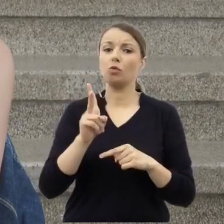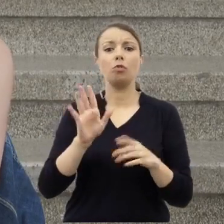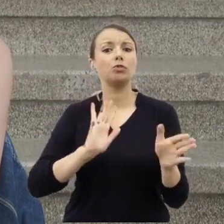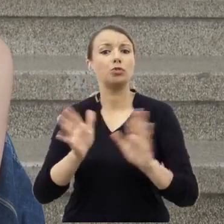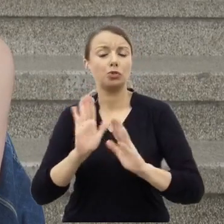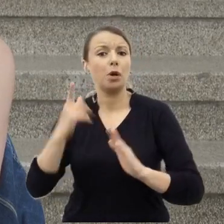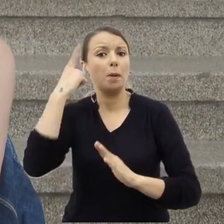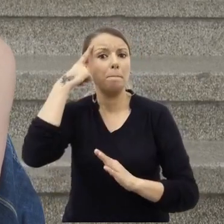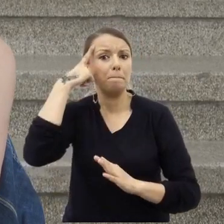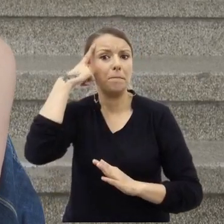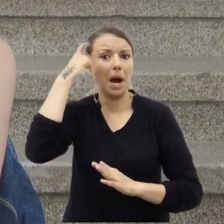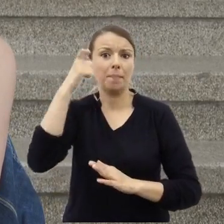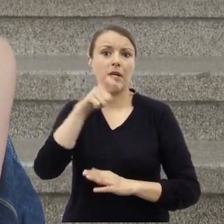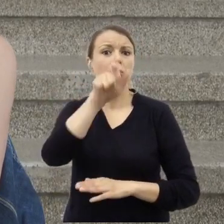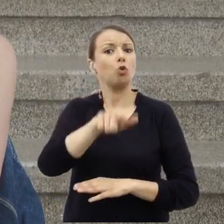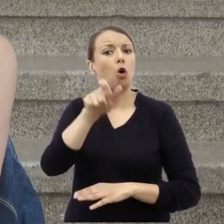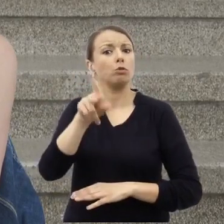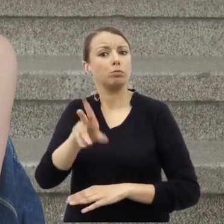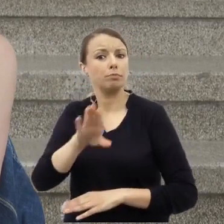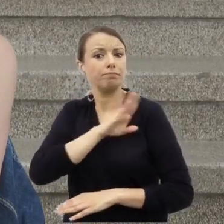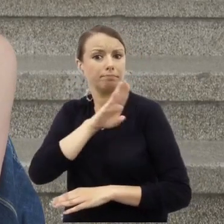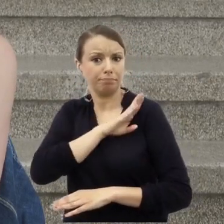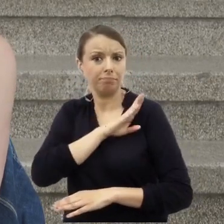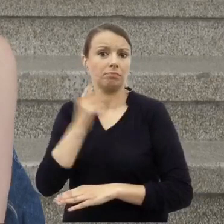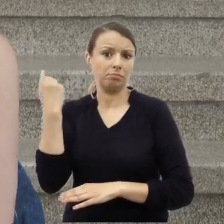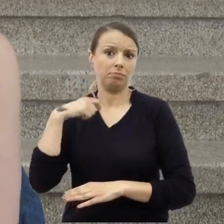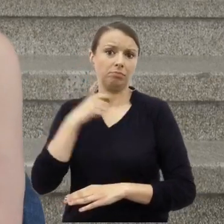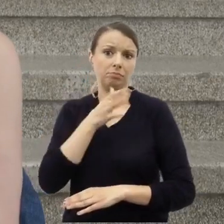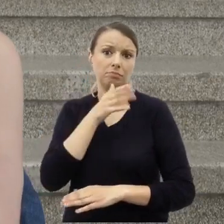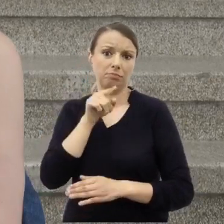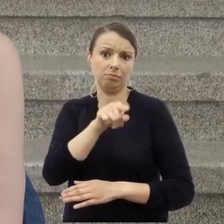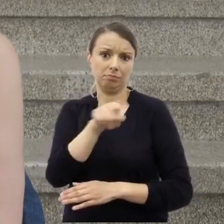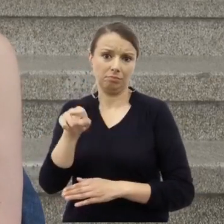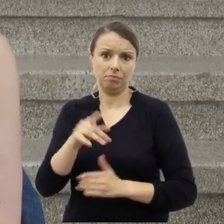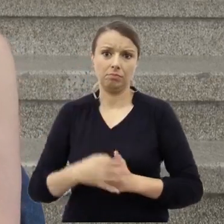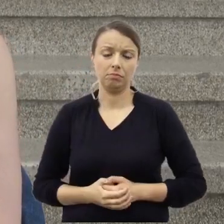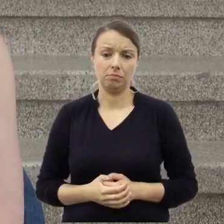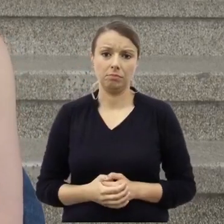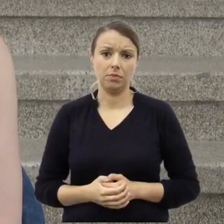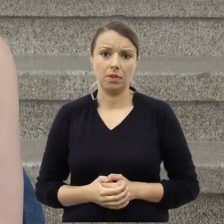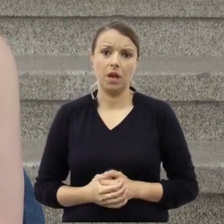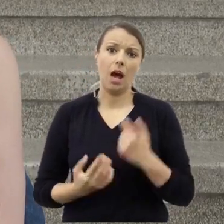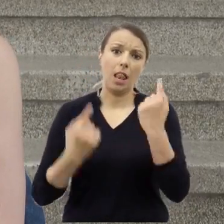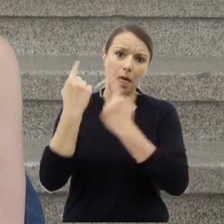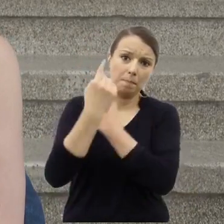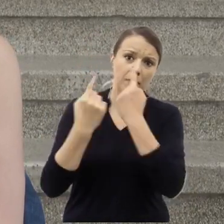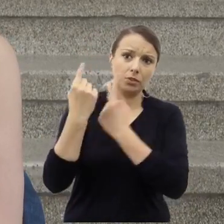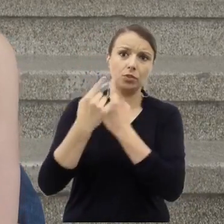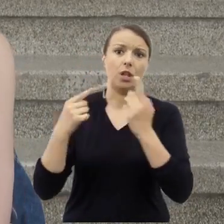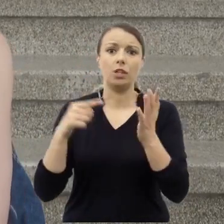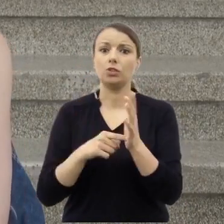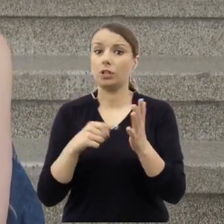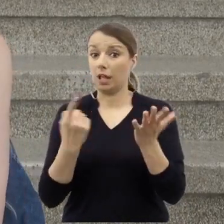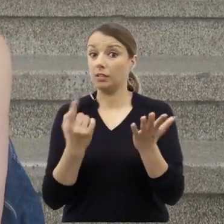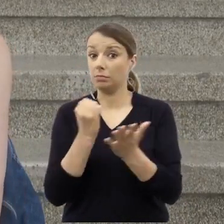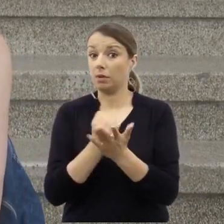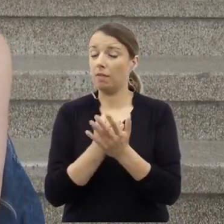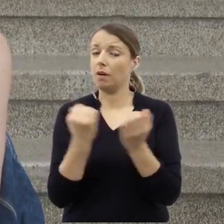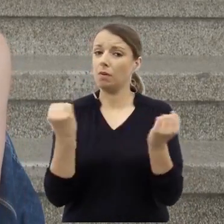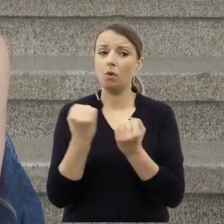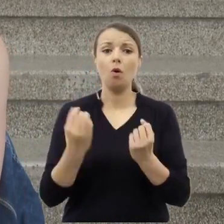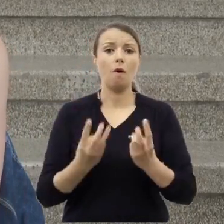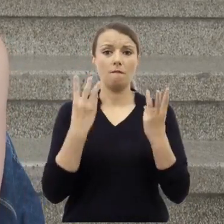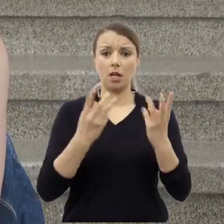ofiar. Ale myślę, że w tej sprawie do zrobienia jest dużo więcej, ponieważ są